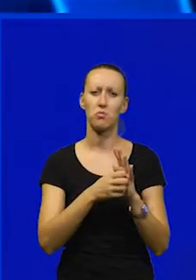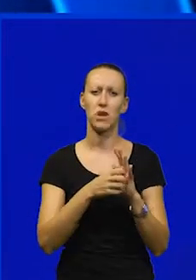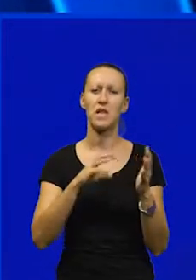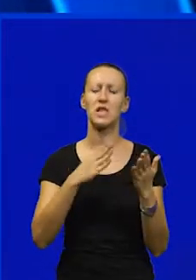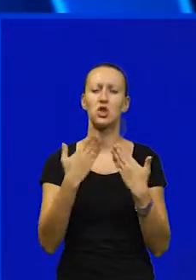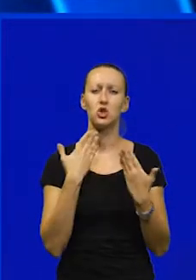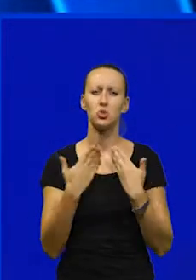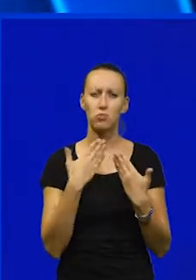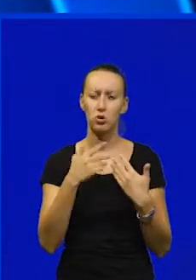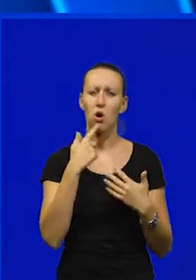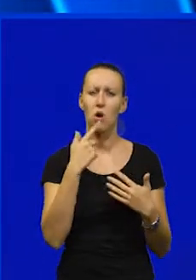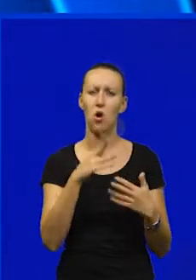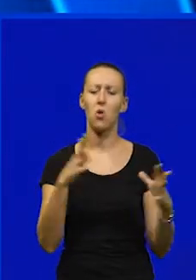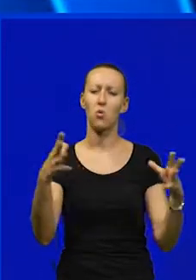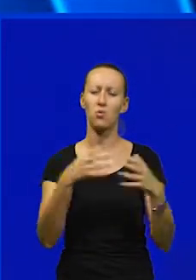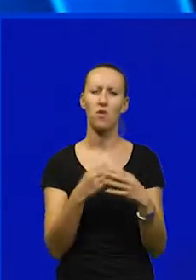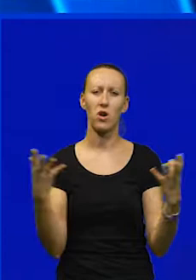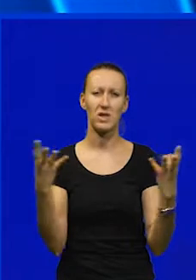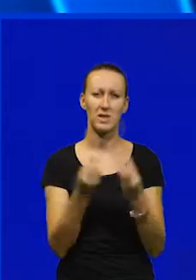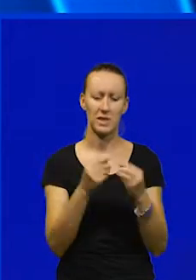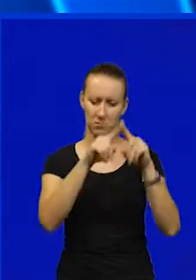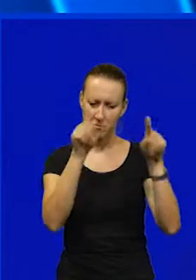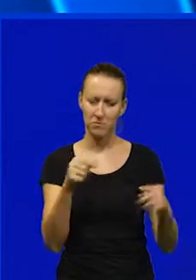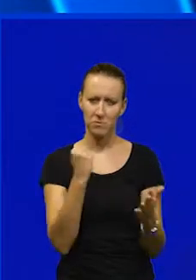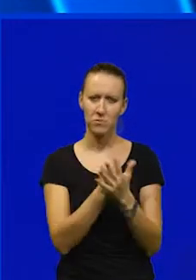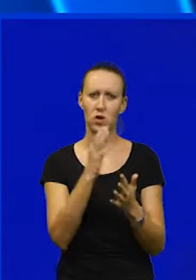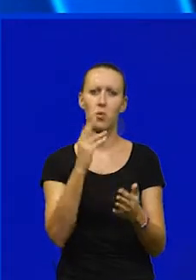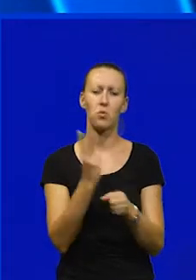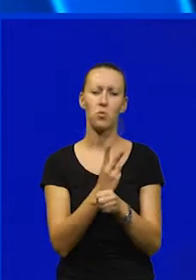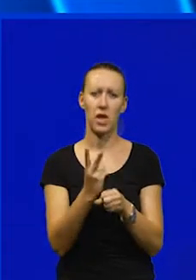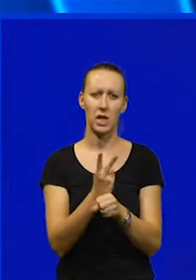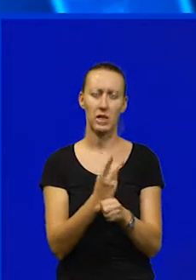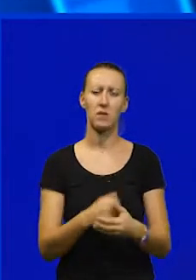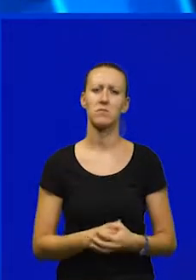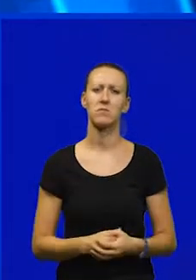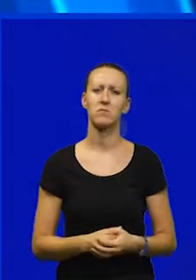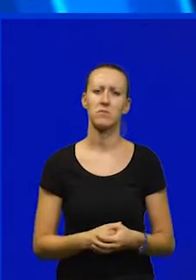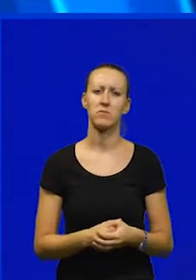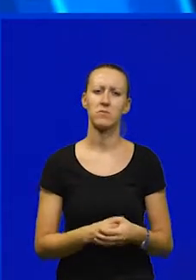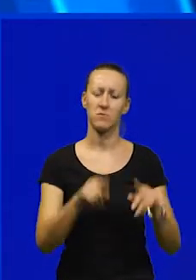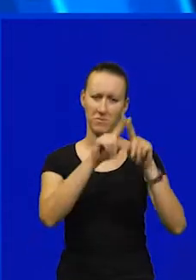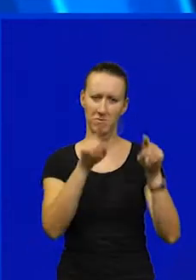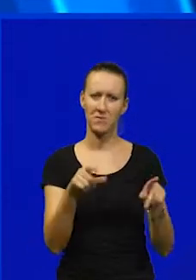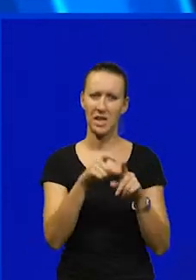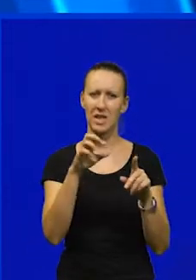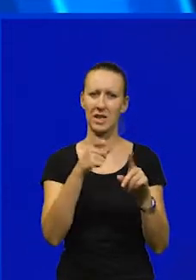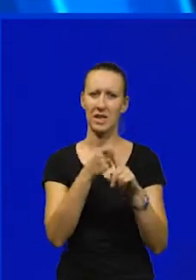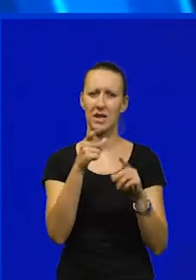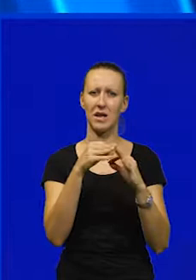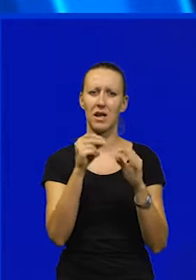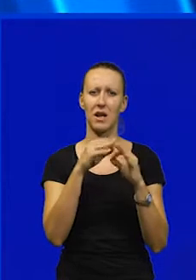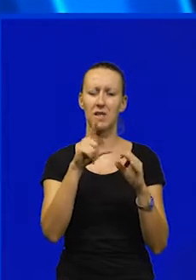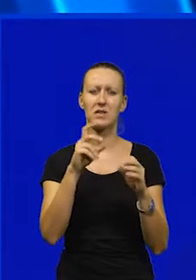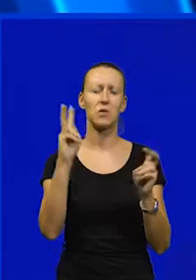skupštine, na kojoj je usvojena zajednička deklaracija o Uljeniku. Deklaracijom se pozivaju svi